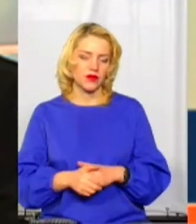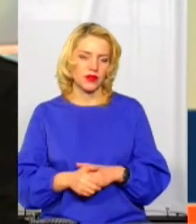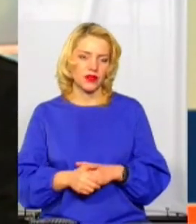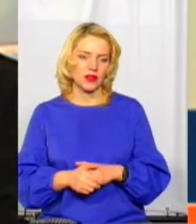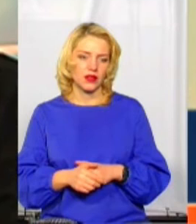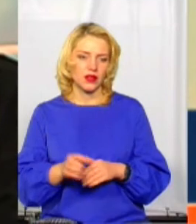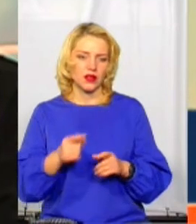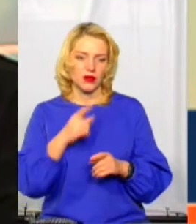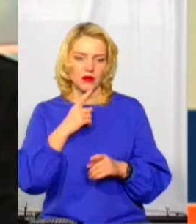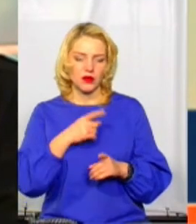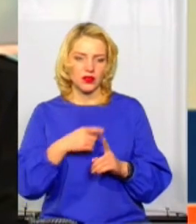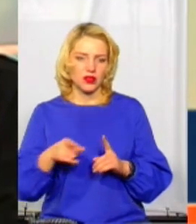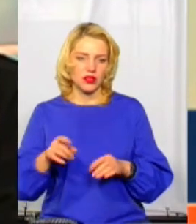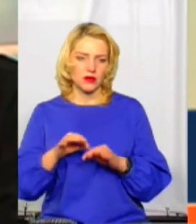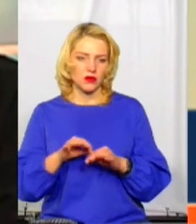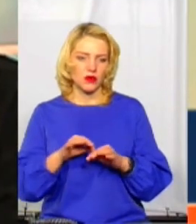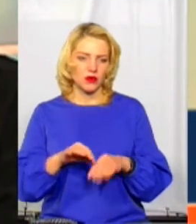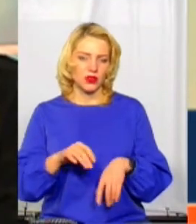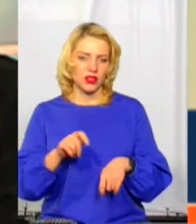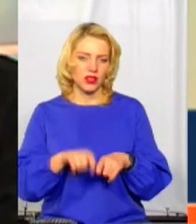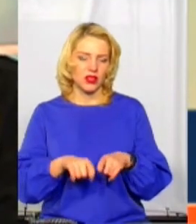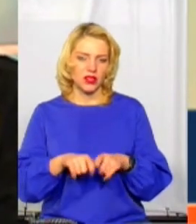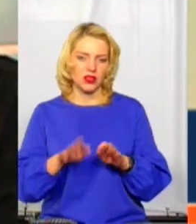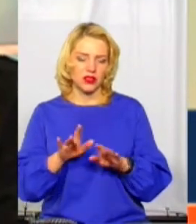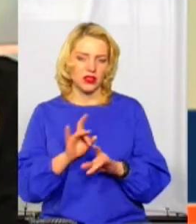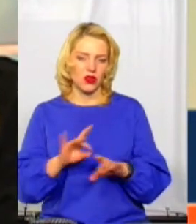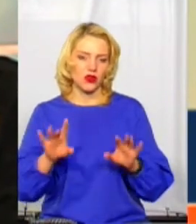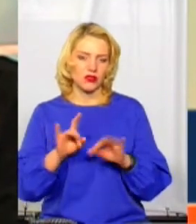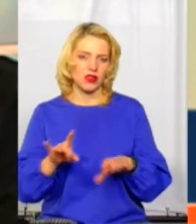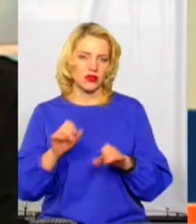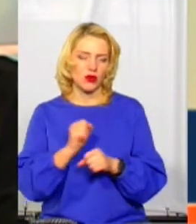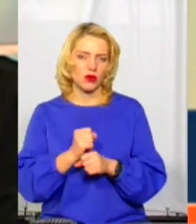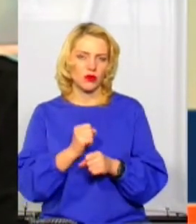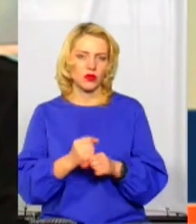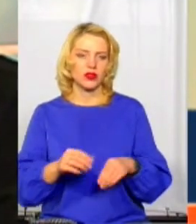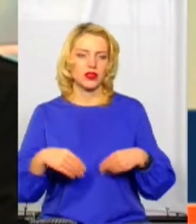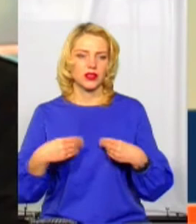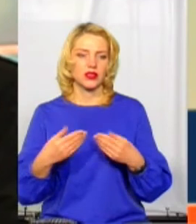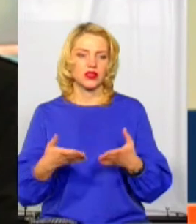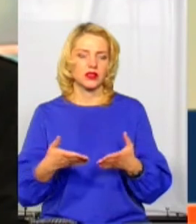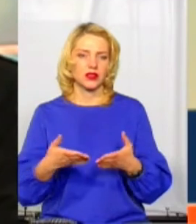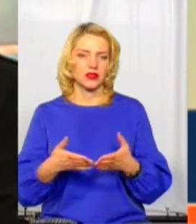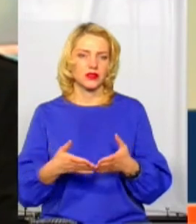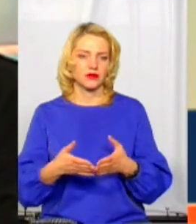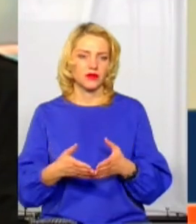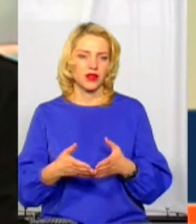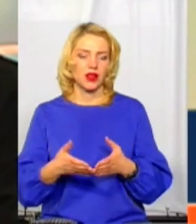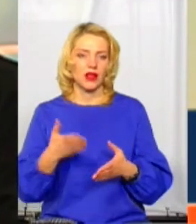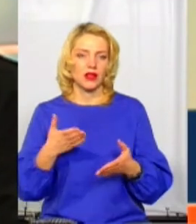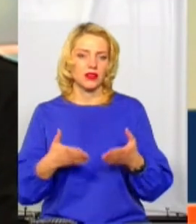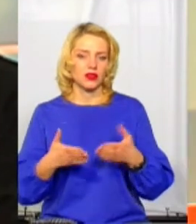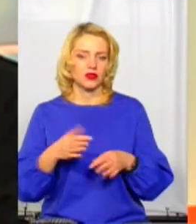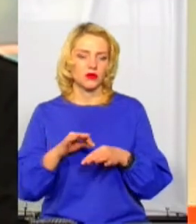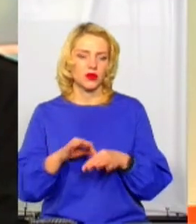Тобто, під час проведення рейду у разі виявлення порушень, лише роз'яснювальна робота без накладання певних санкцій. У разі вже